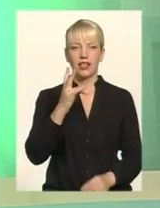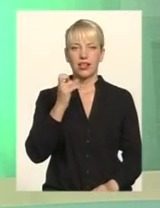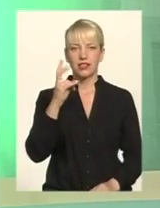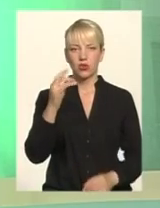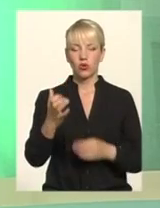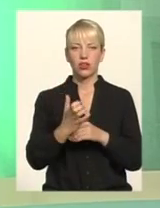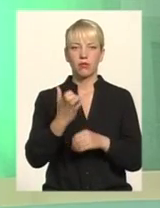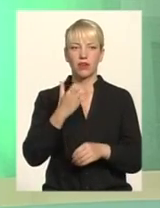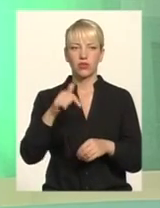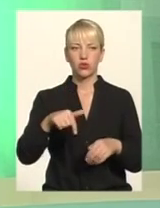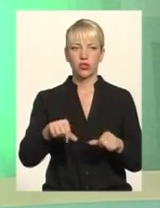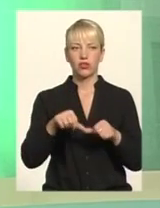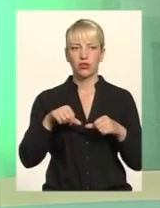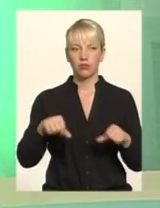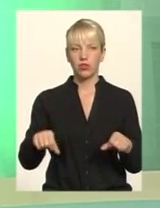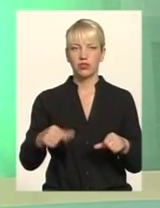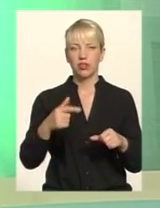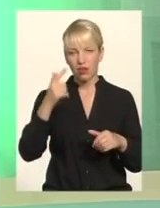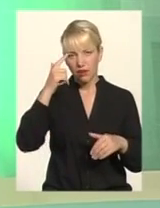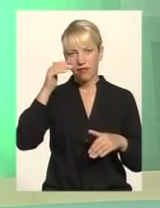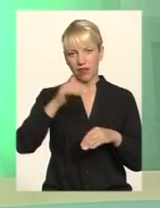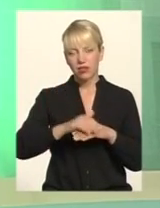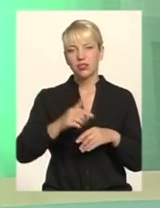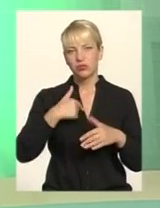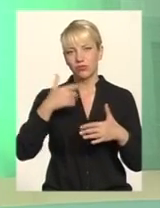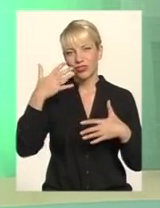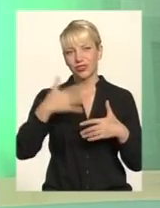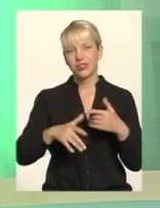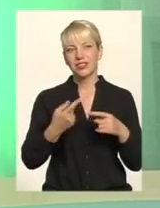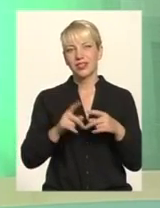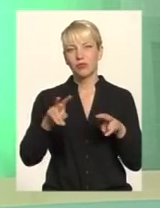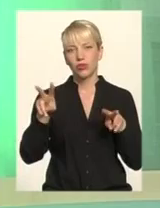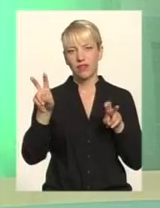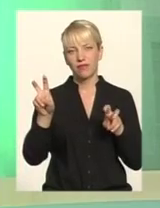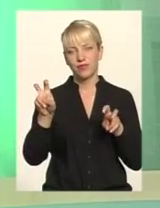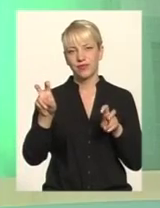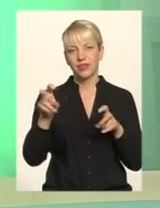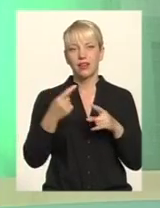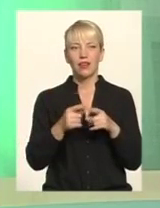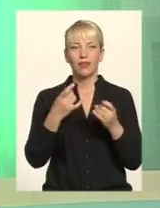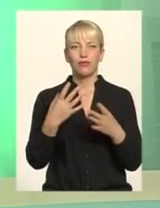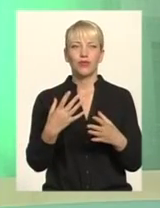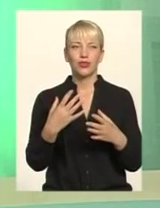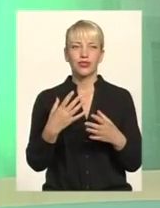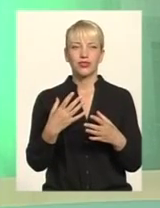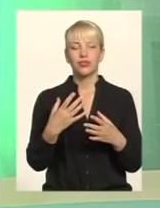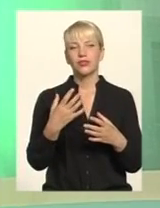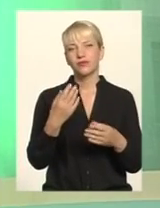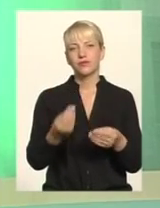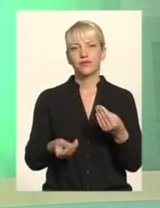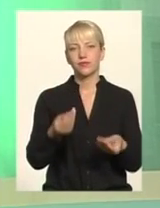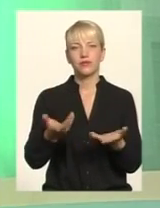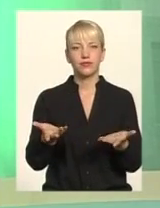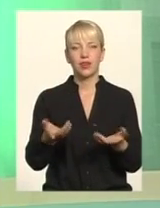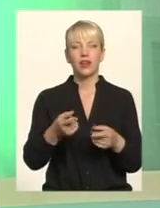сюди цю комісію фактично, ми вже це розуміли, що це буде так, просто відчіпного називається Інакше